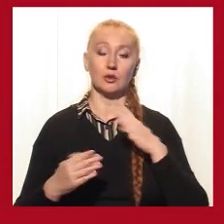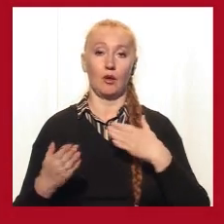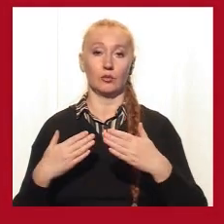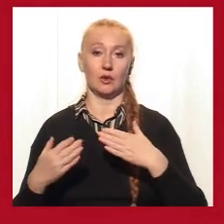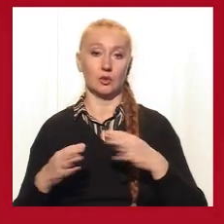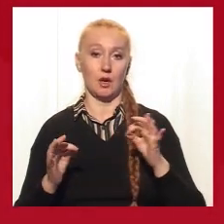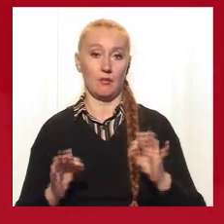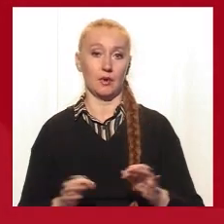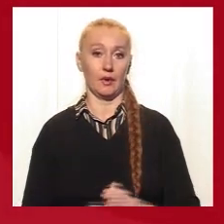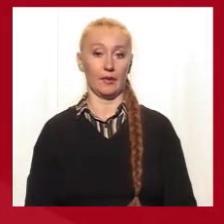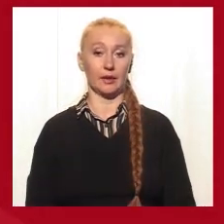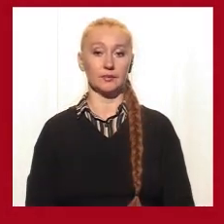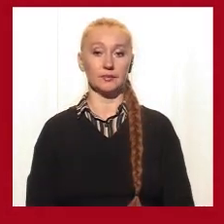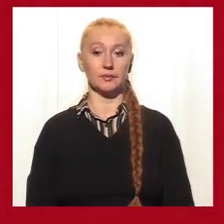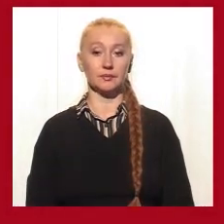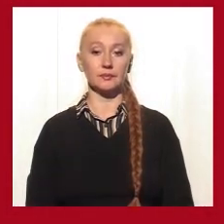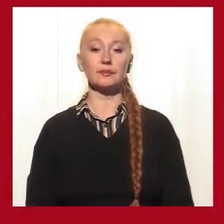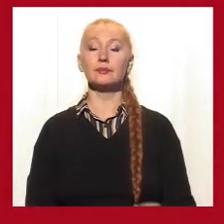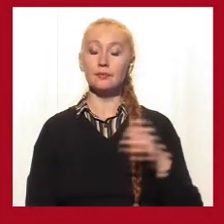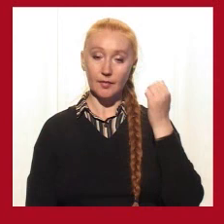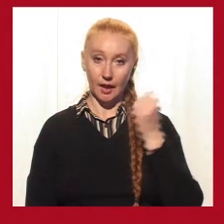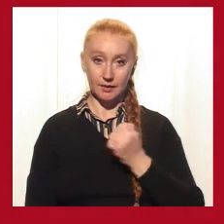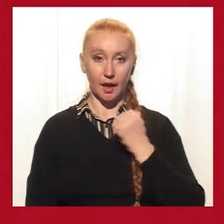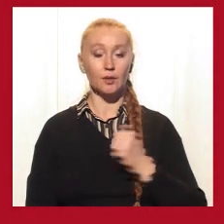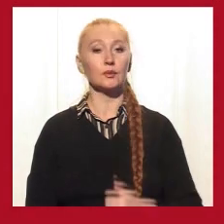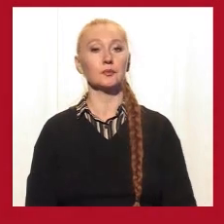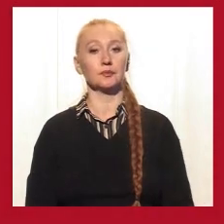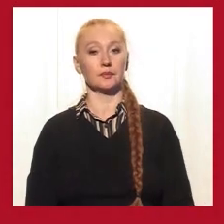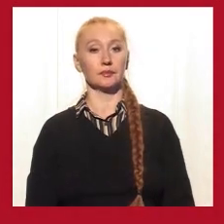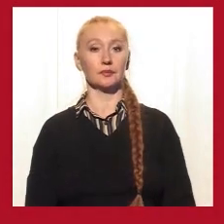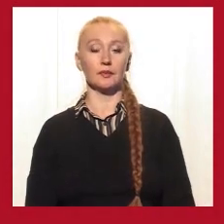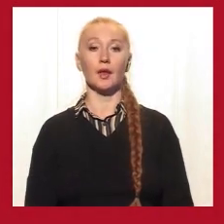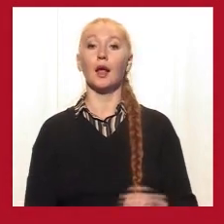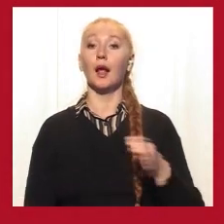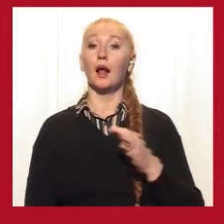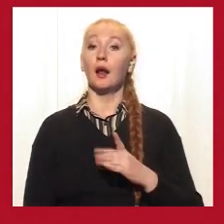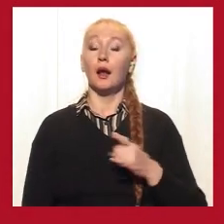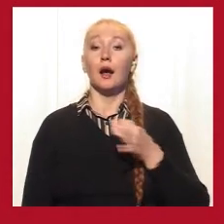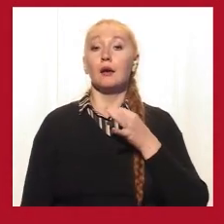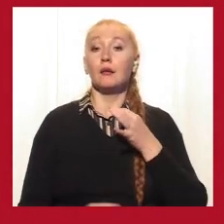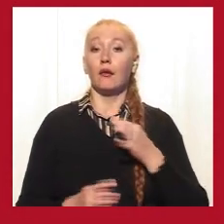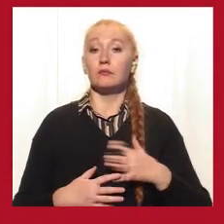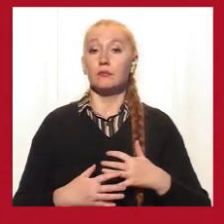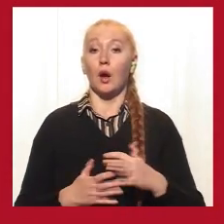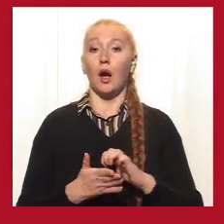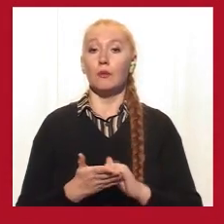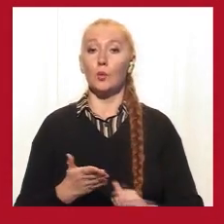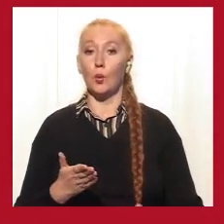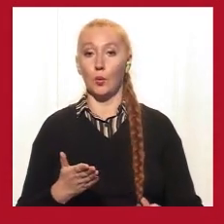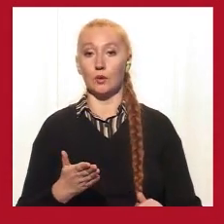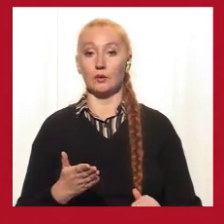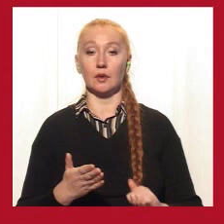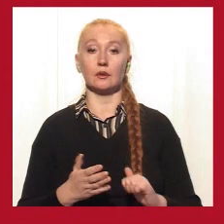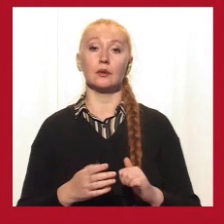полу. Дякую Вам за таку влучну цитату. Пані Ларисо, власне, ранні вагітності, аборти, чи